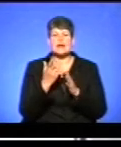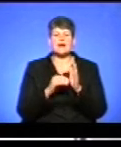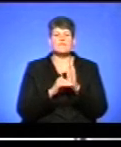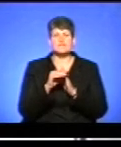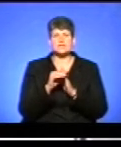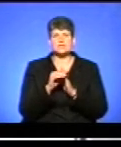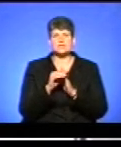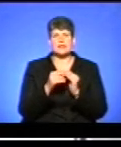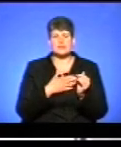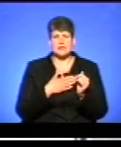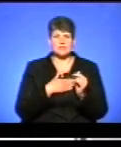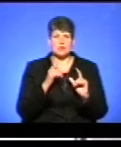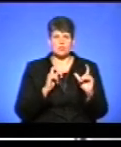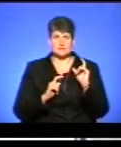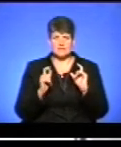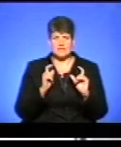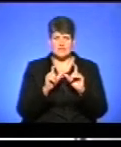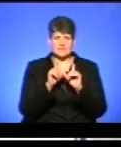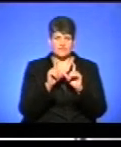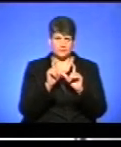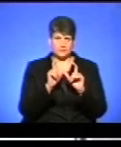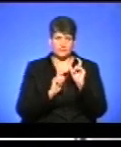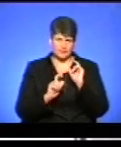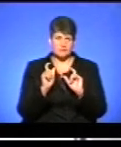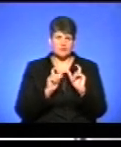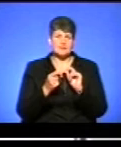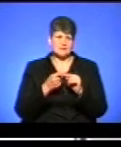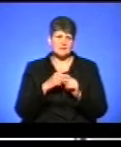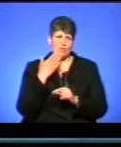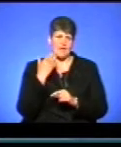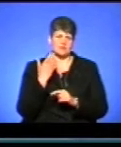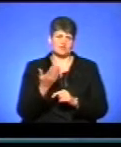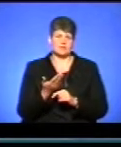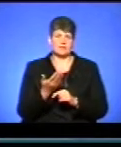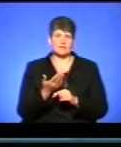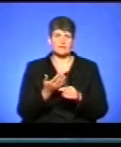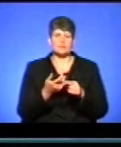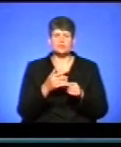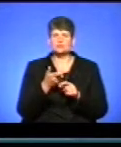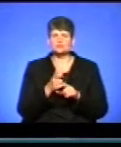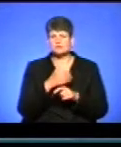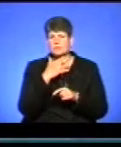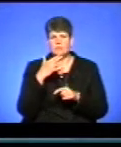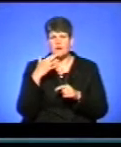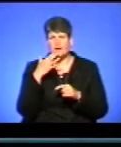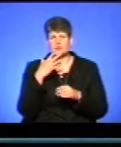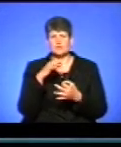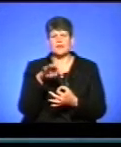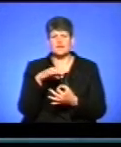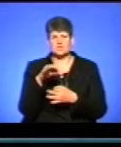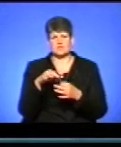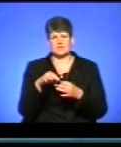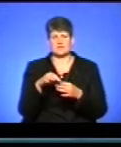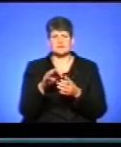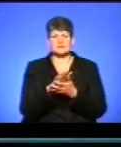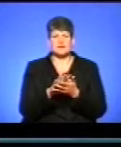Для нас, для університетів, для закладів вищої освіти це, насправді, полегшення. Через те, що дуже багато баластових заяв, і особливо